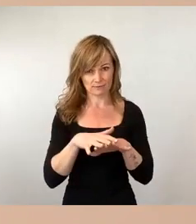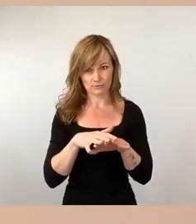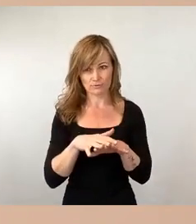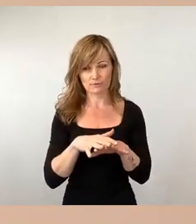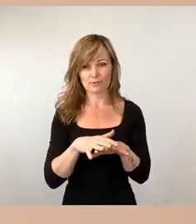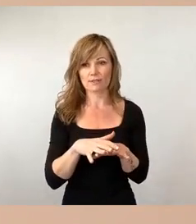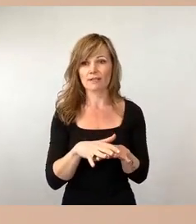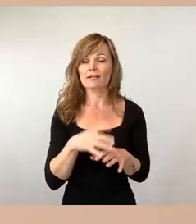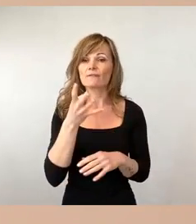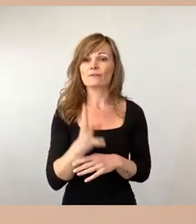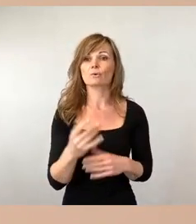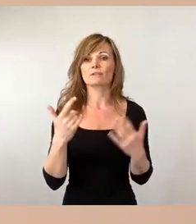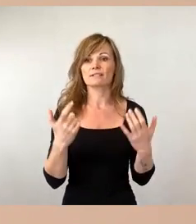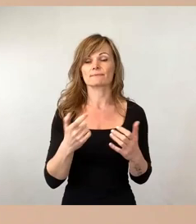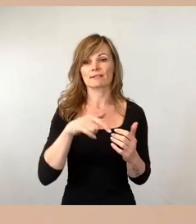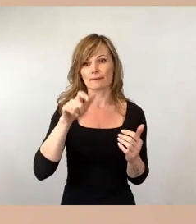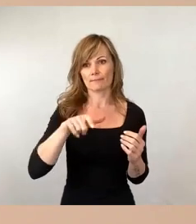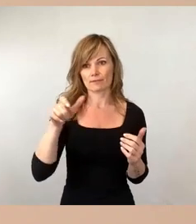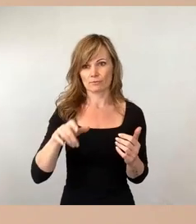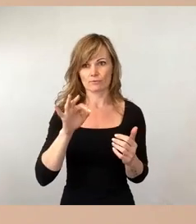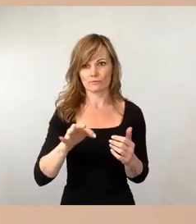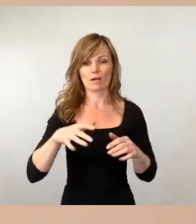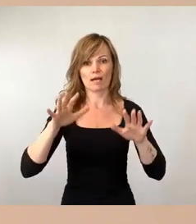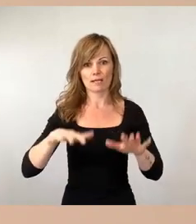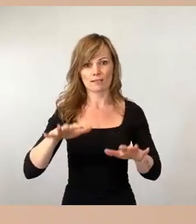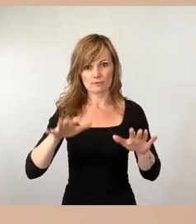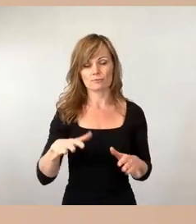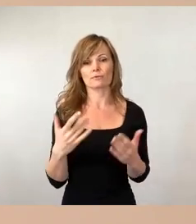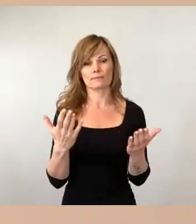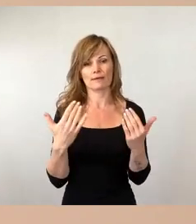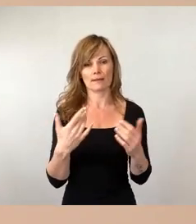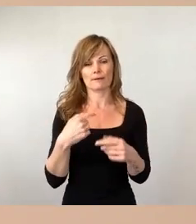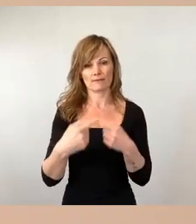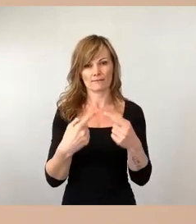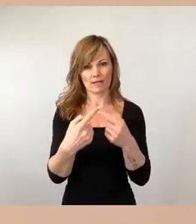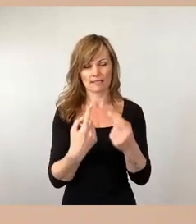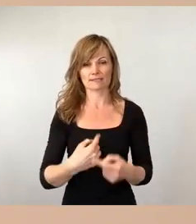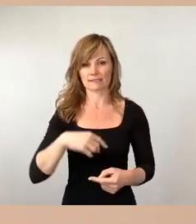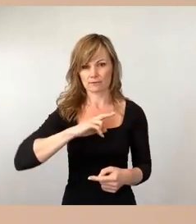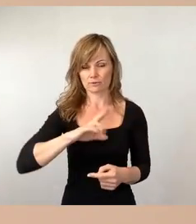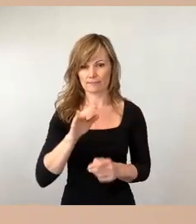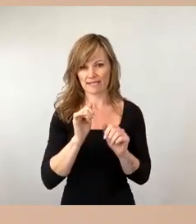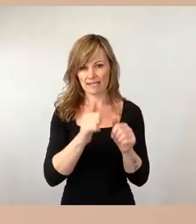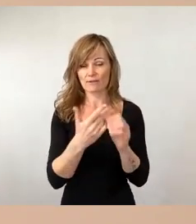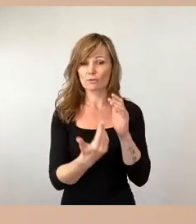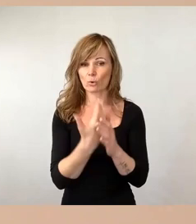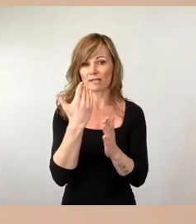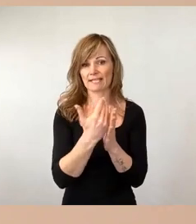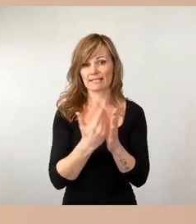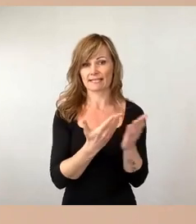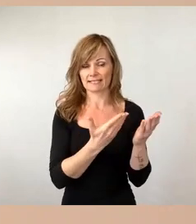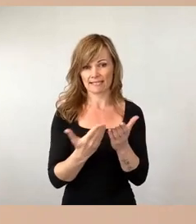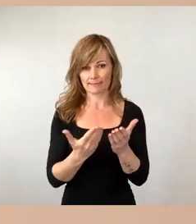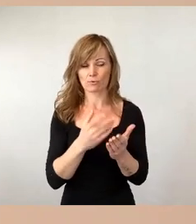Personen, die im Asylverfahren als Geduldete mit Hilfe auch der neuen Gesetzgebung schon im Arbeitsmarkt